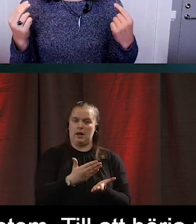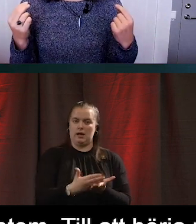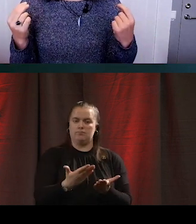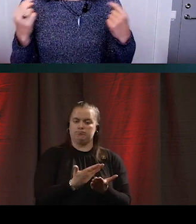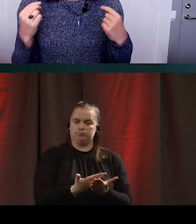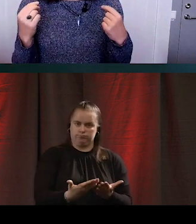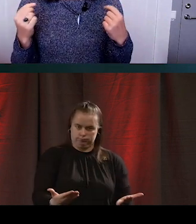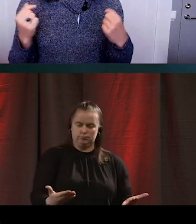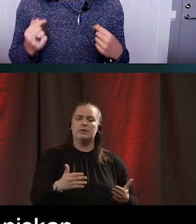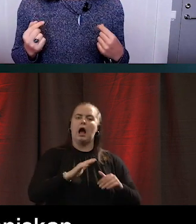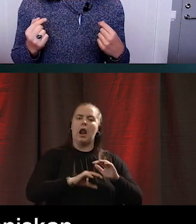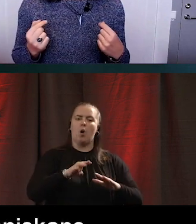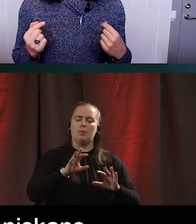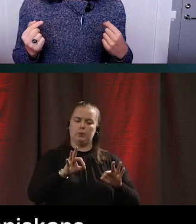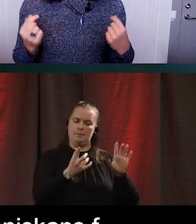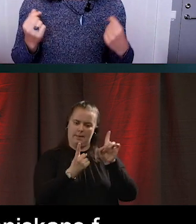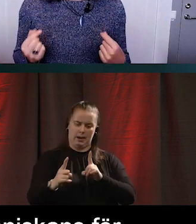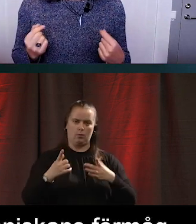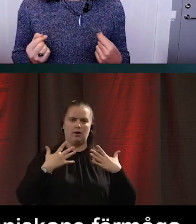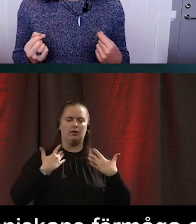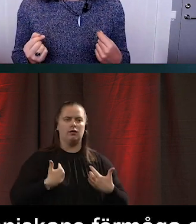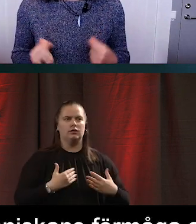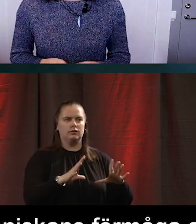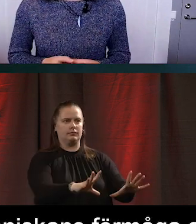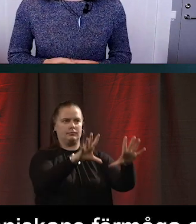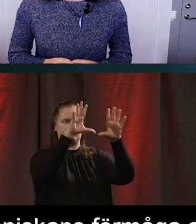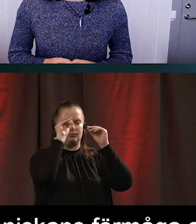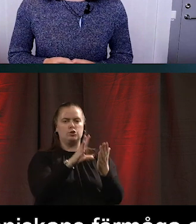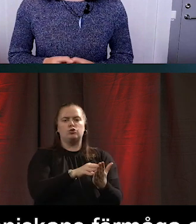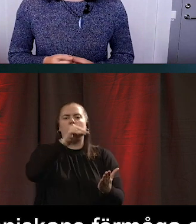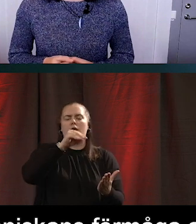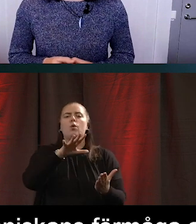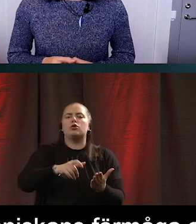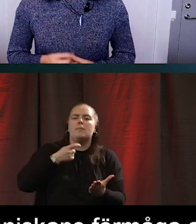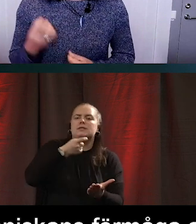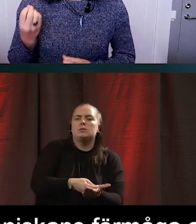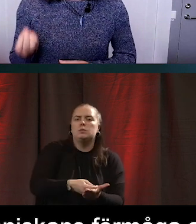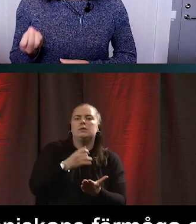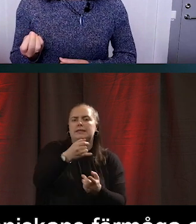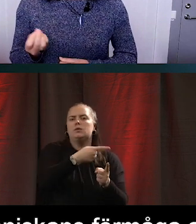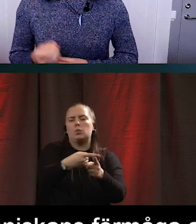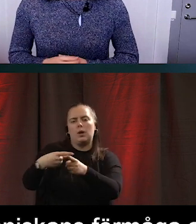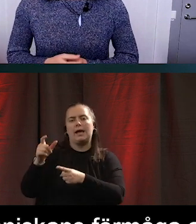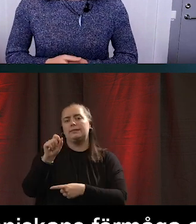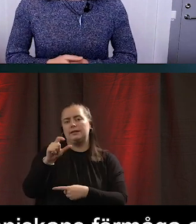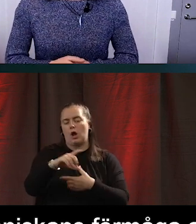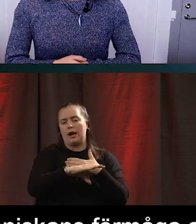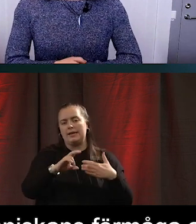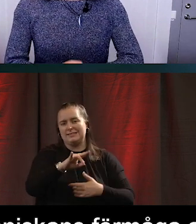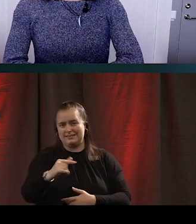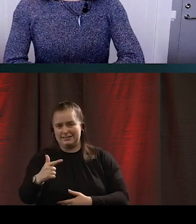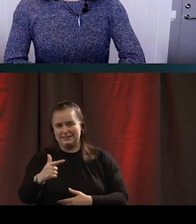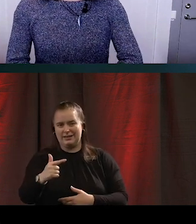förmåga att ta in, tolka och fatta beslut i olika digitala gränssnitt. Förmåga är ett ord